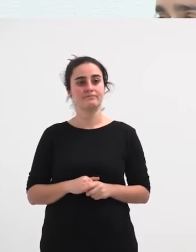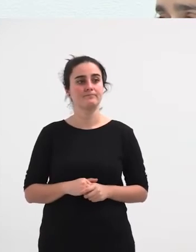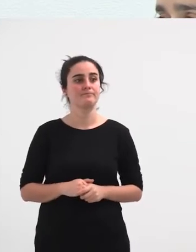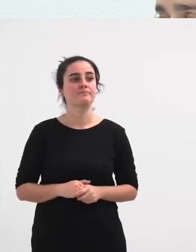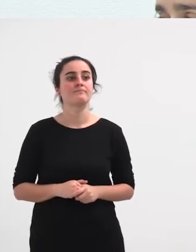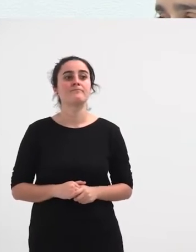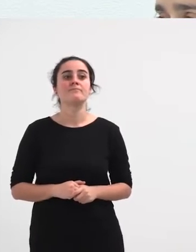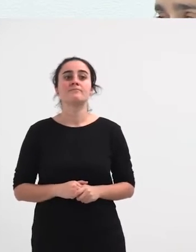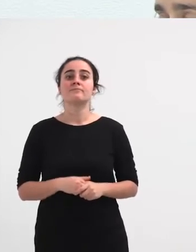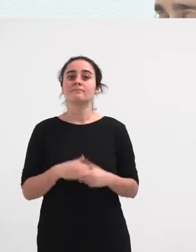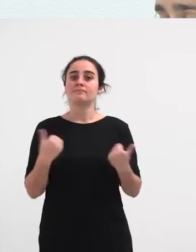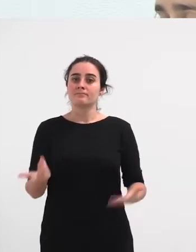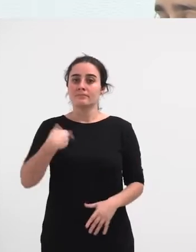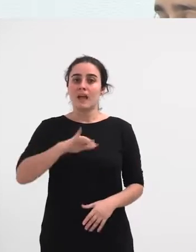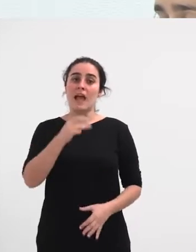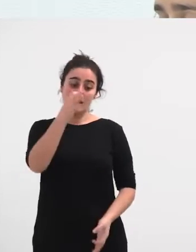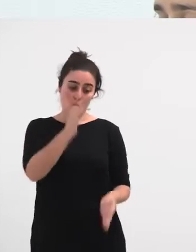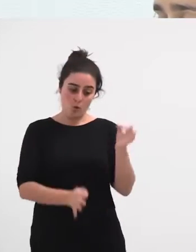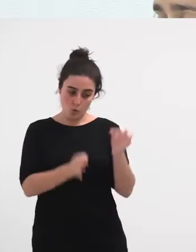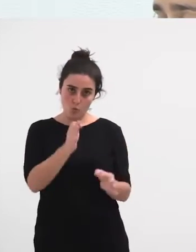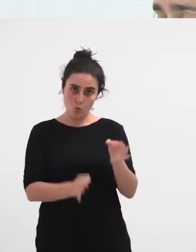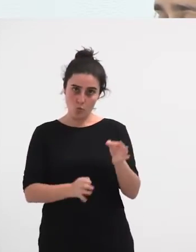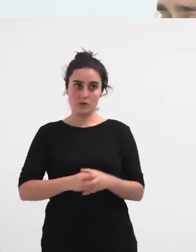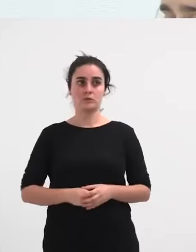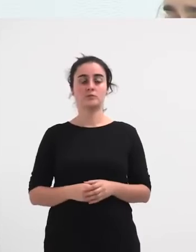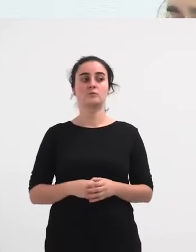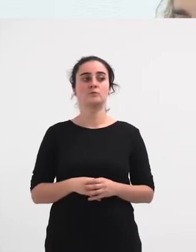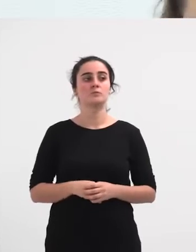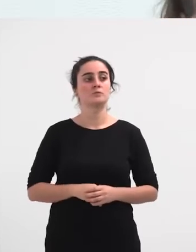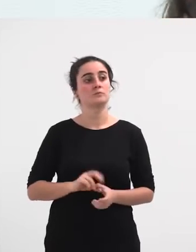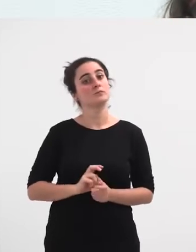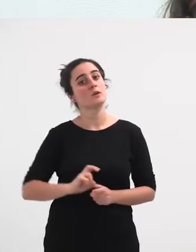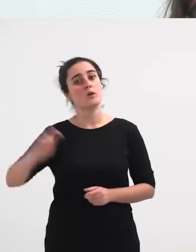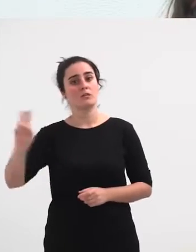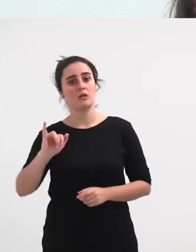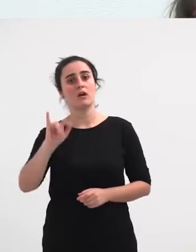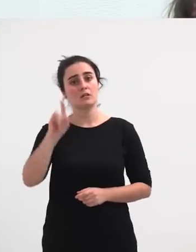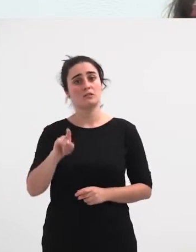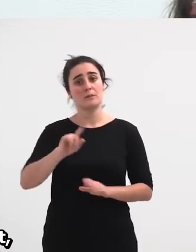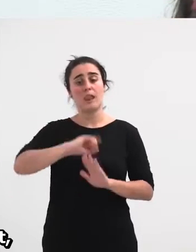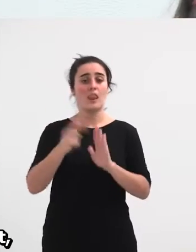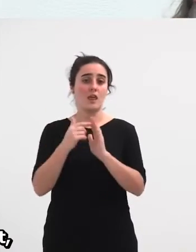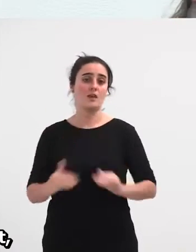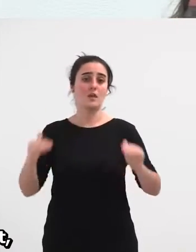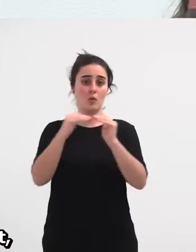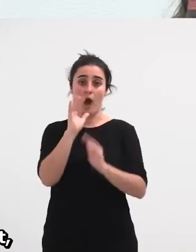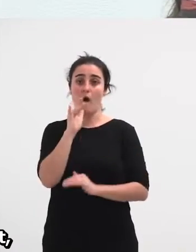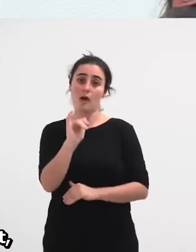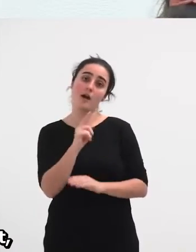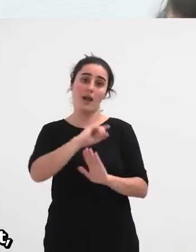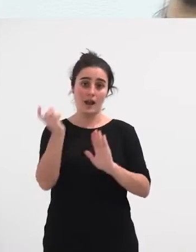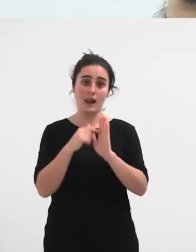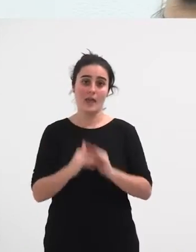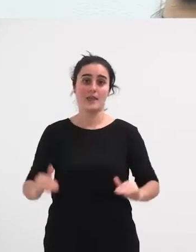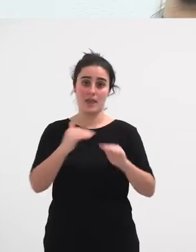Orduan, alde batetik handazkagu epaitegiak, eta beste alde batetik dago kagun berdintasun legea, orain badaukagu berdintasun lege